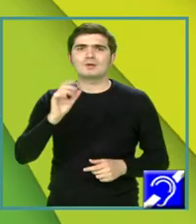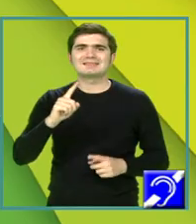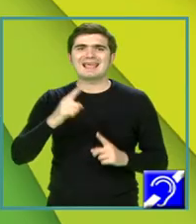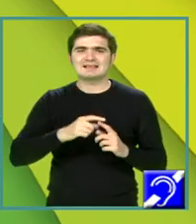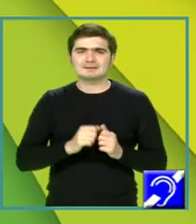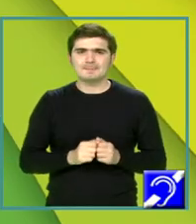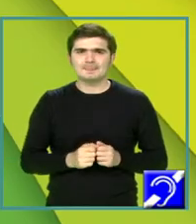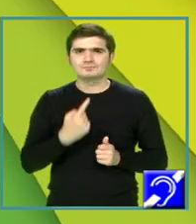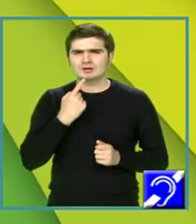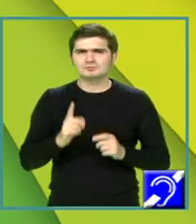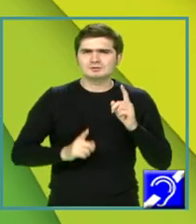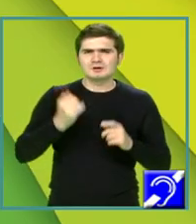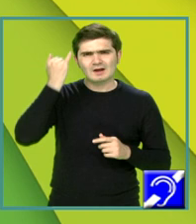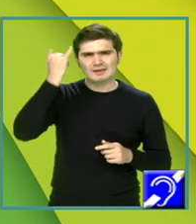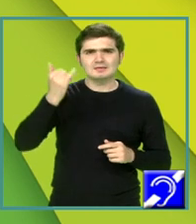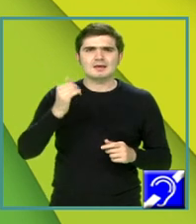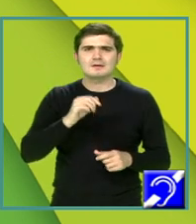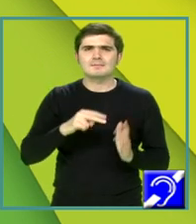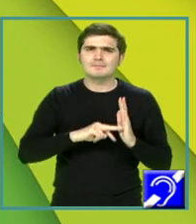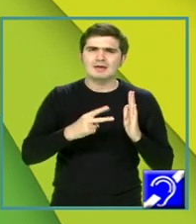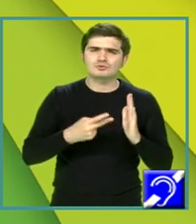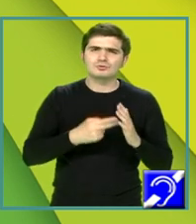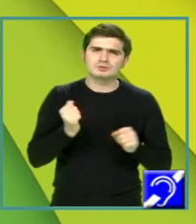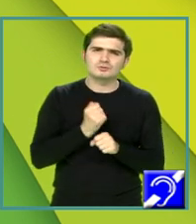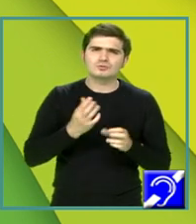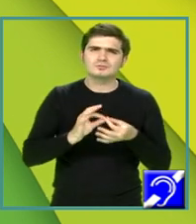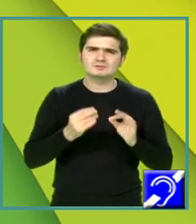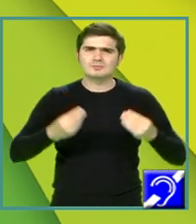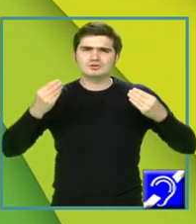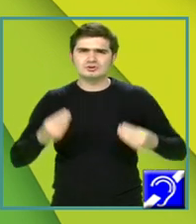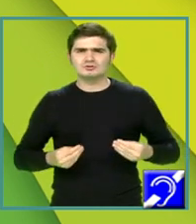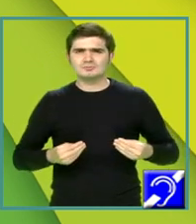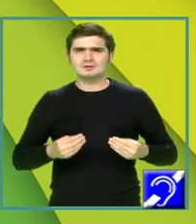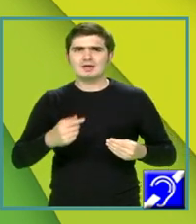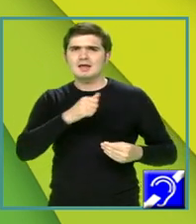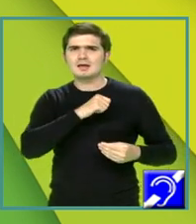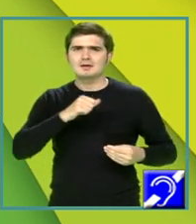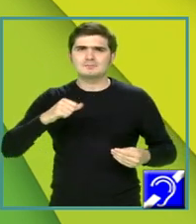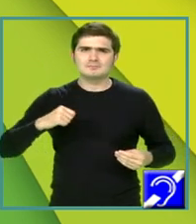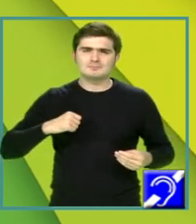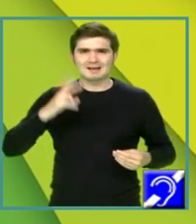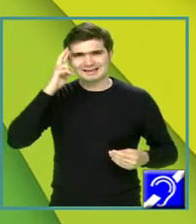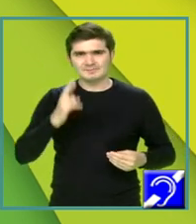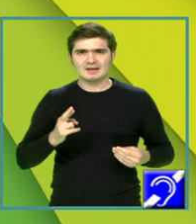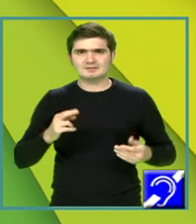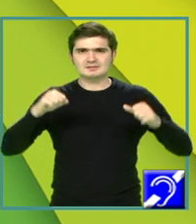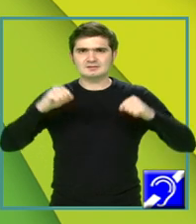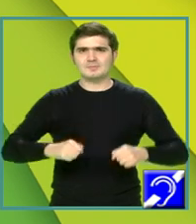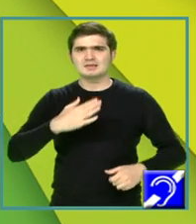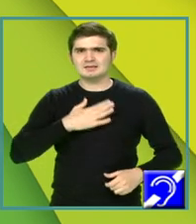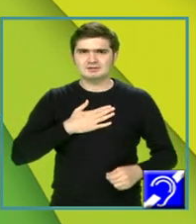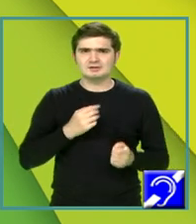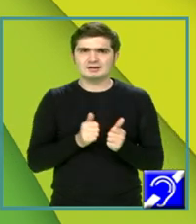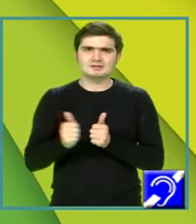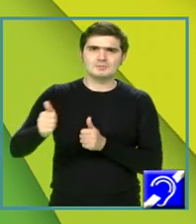idei. O metodă de lucru presupune disciplină, rigoare, autorespect, stăpânire de sine, depășirea unor limite și,